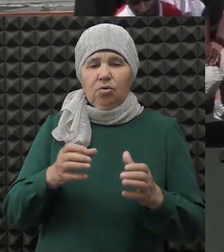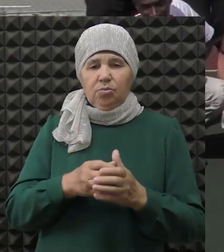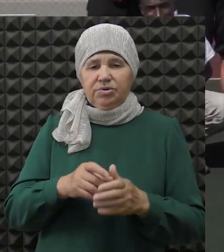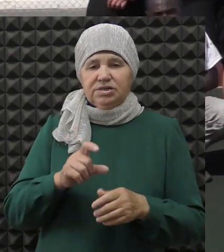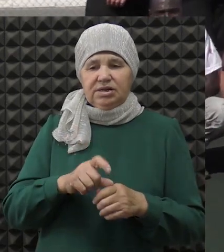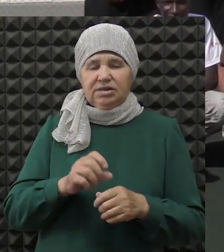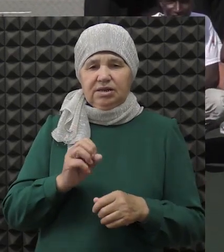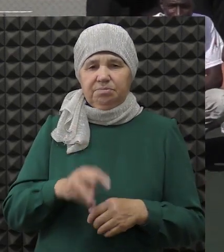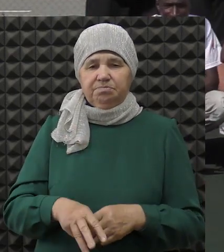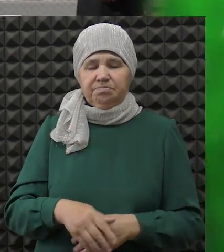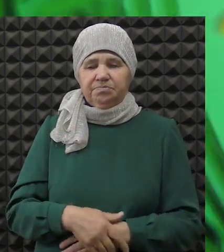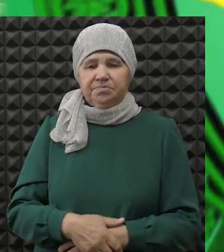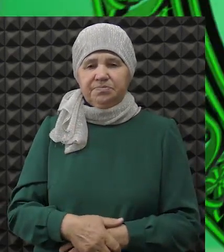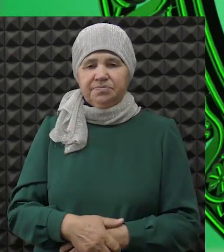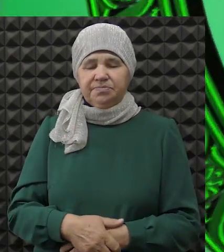комплекса Ерден.